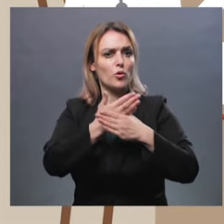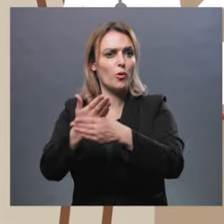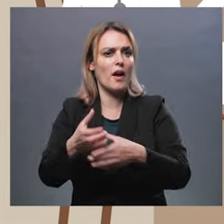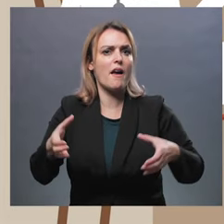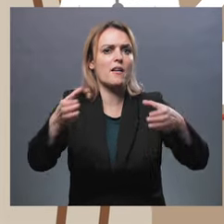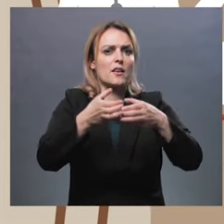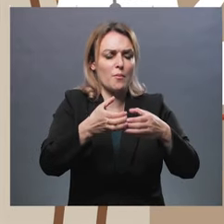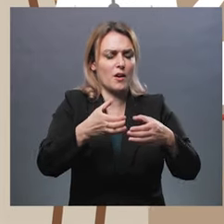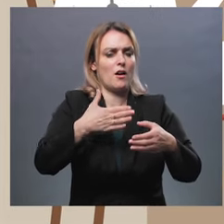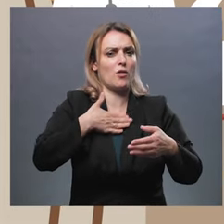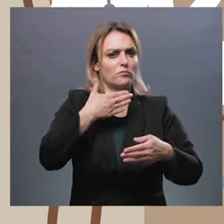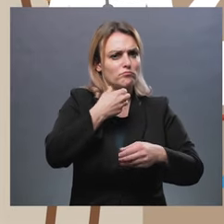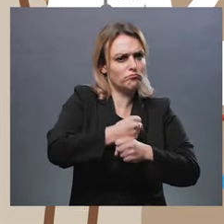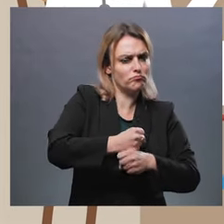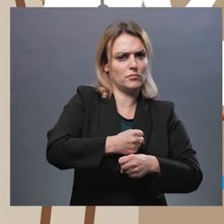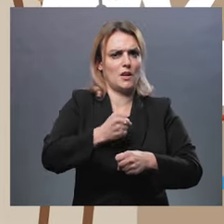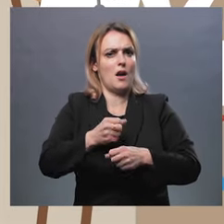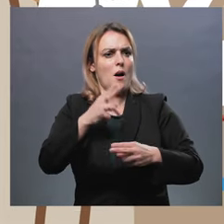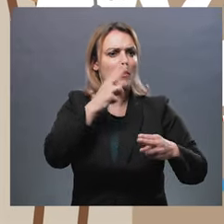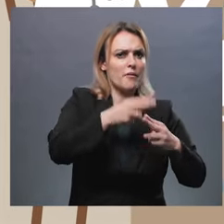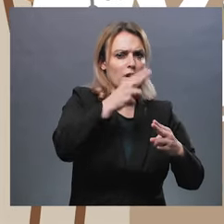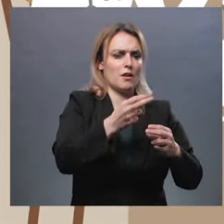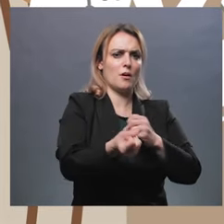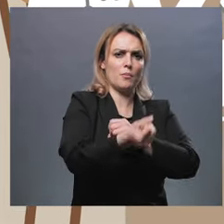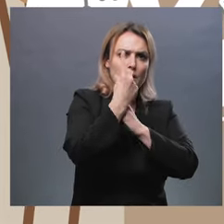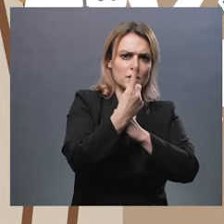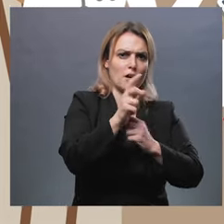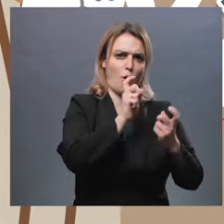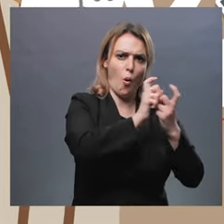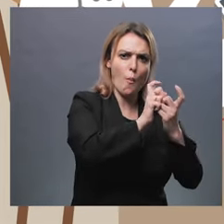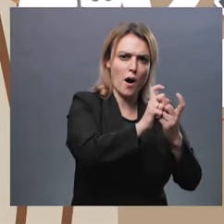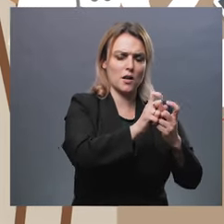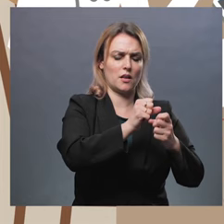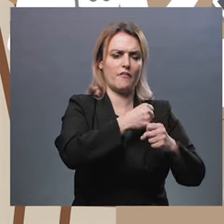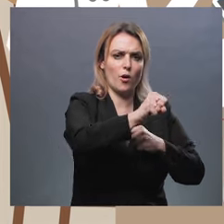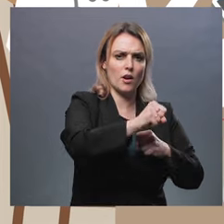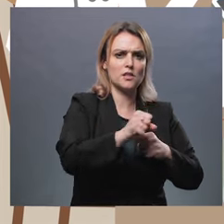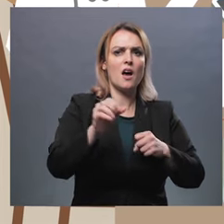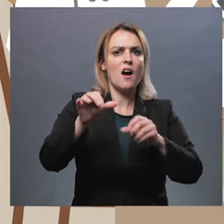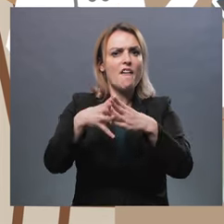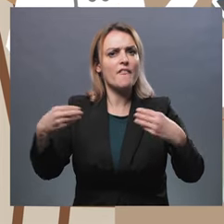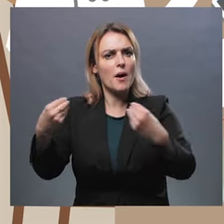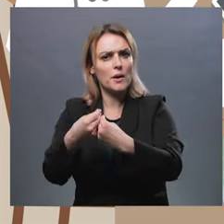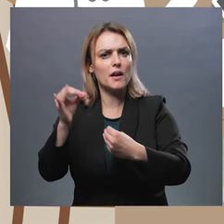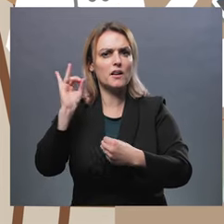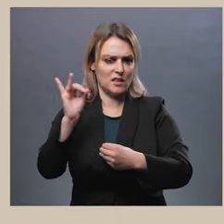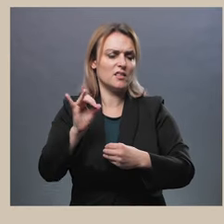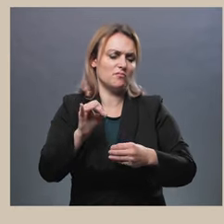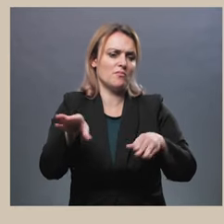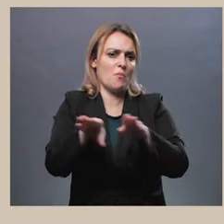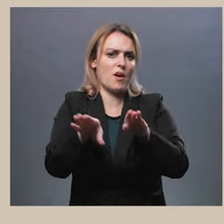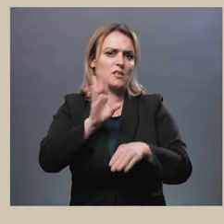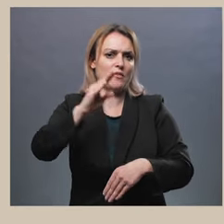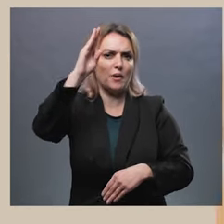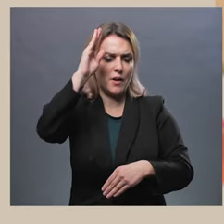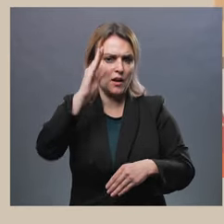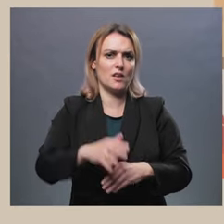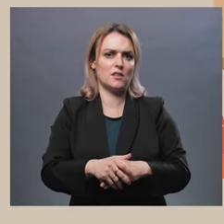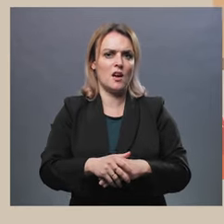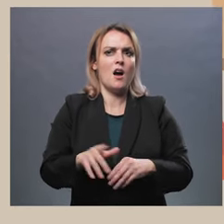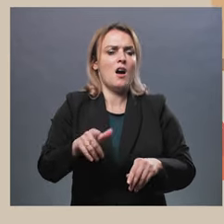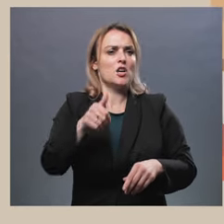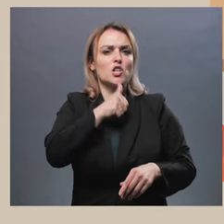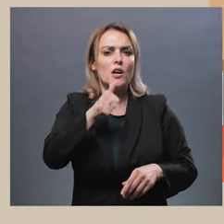echipelor multidisciplinare în prevenirea, depistarea și combaterea violenței în familie și în bază de gen. Testăm programe